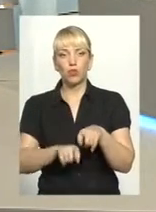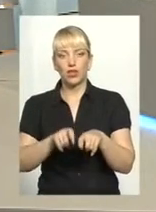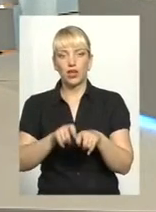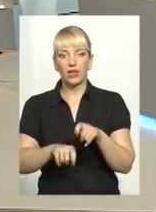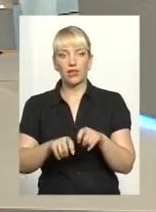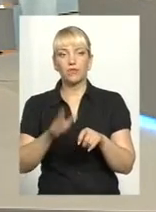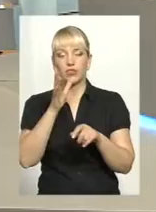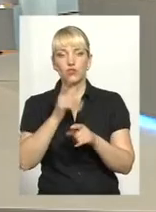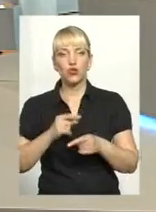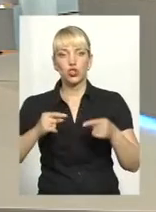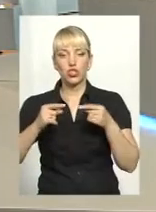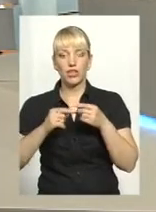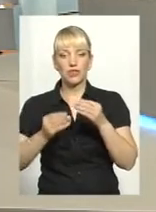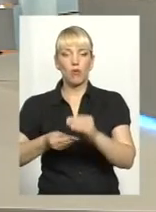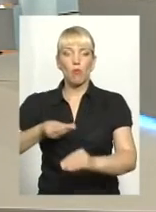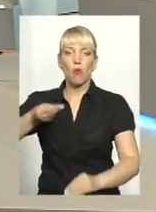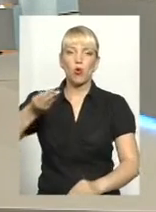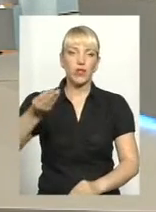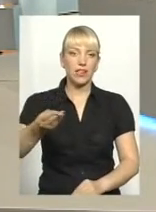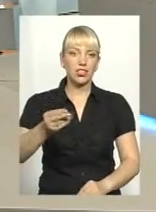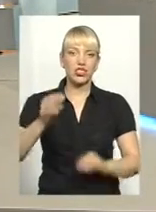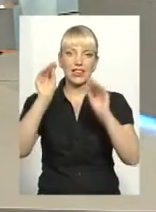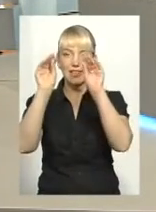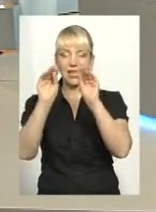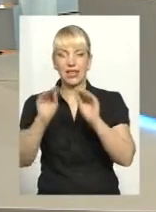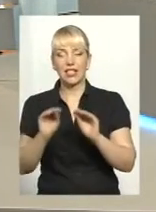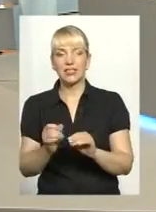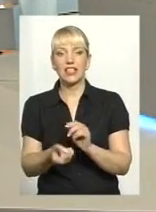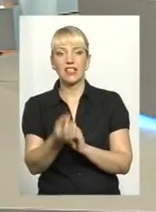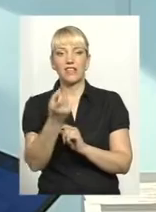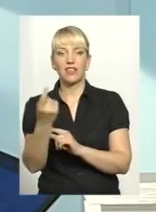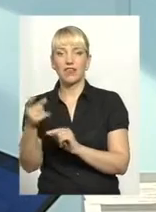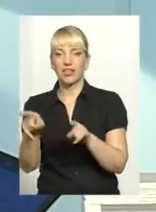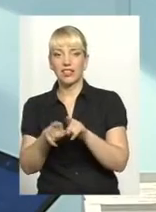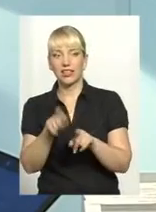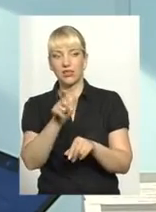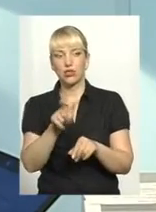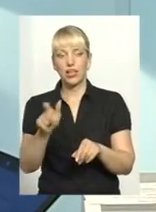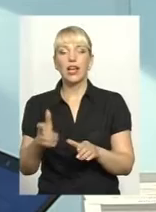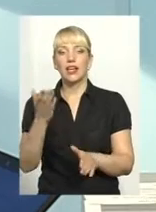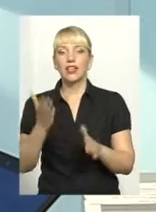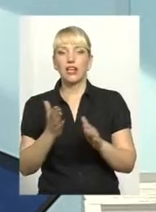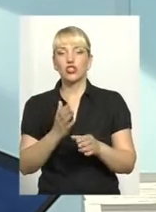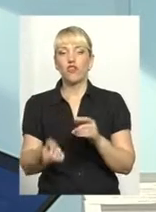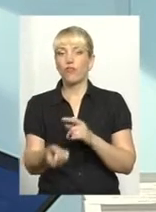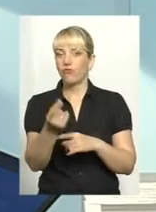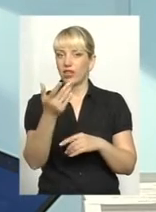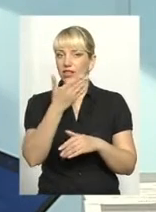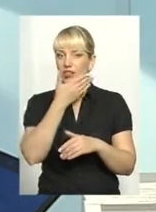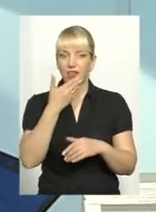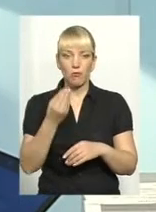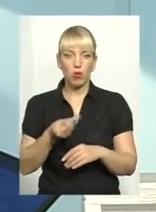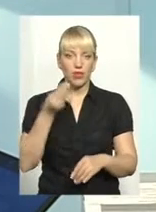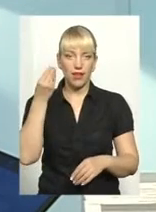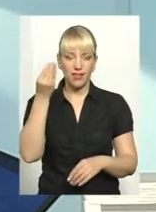своєчасність подачі декларацій і виявляти таких суб'єктів. В разі виявлення неподання декларації